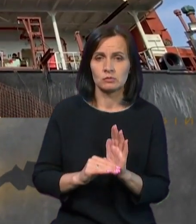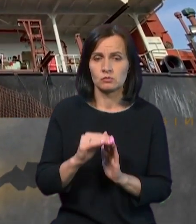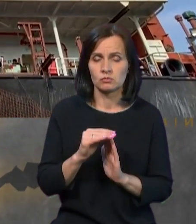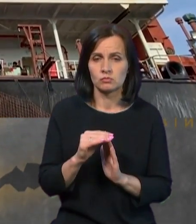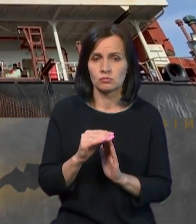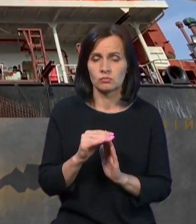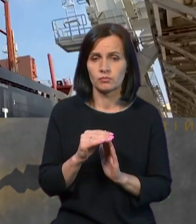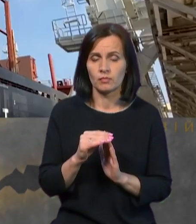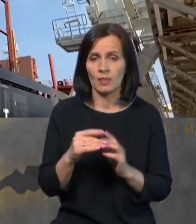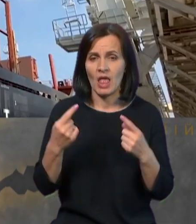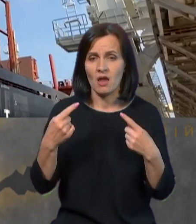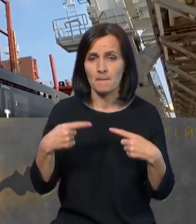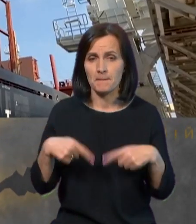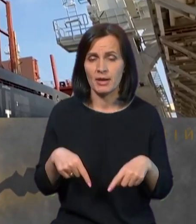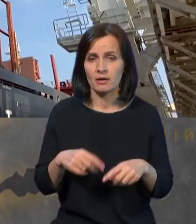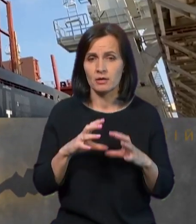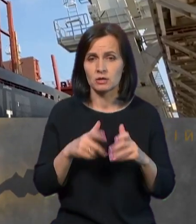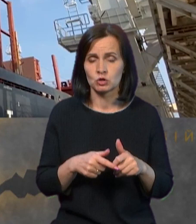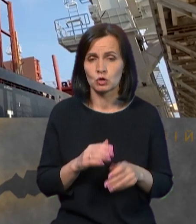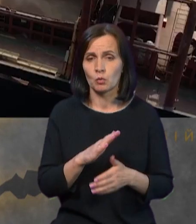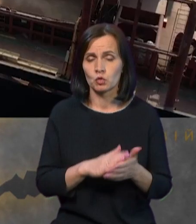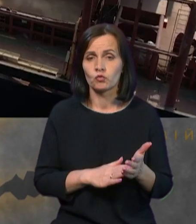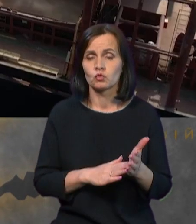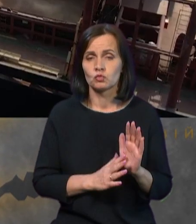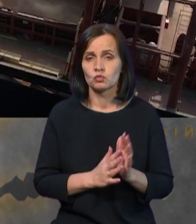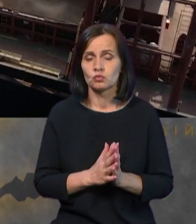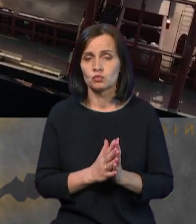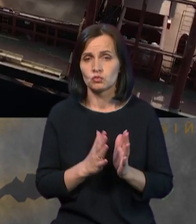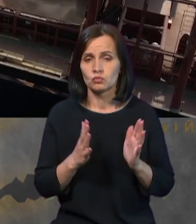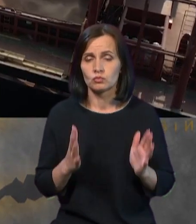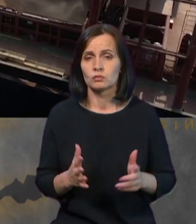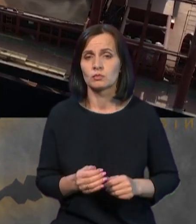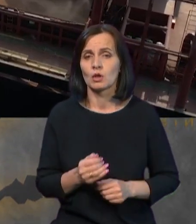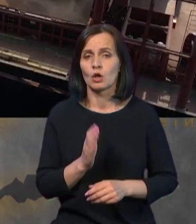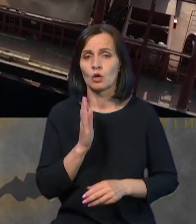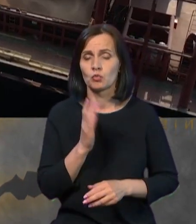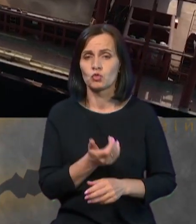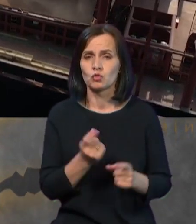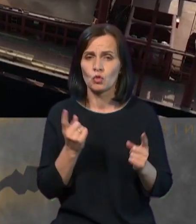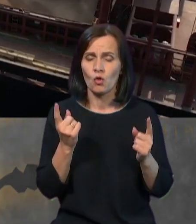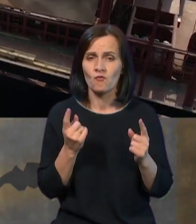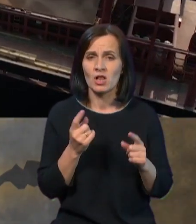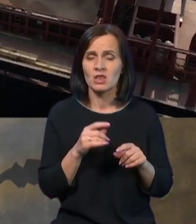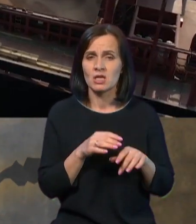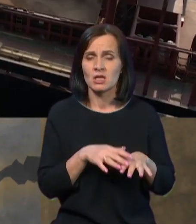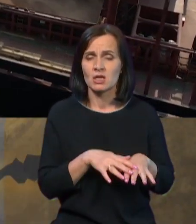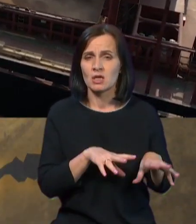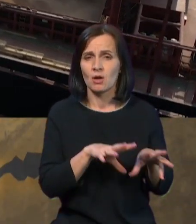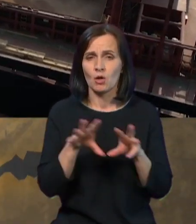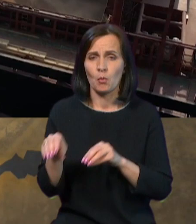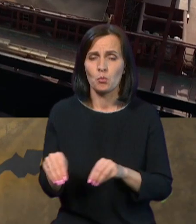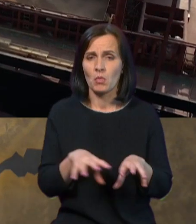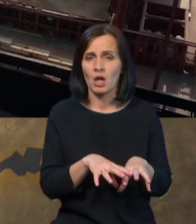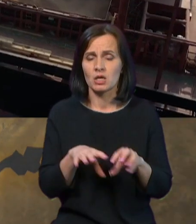продовольча в світі буде рости, і будуть великі міграційні процеси. Тобто, оці всі